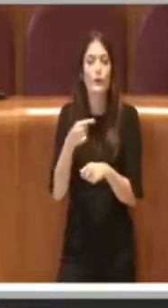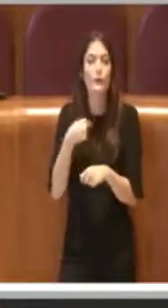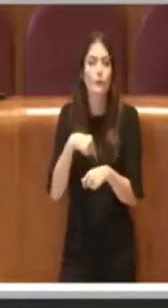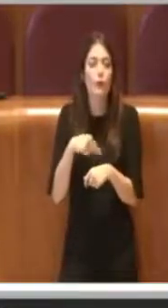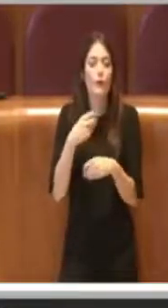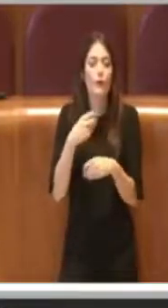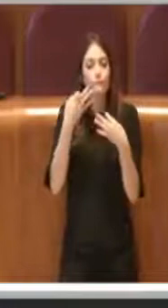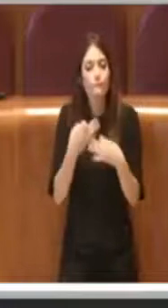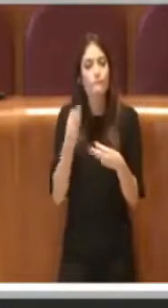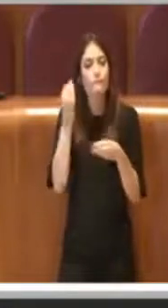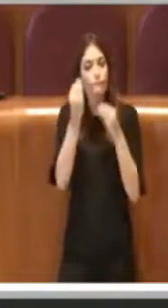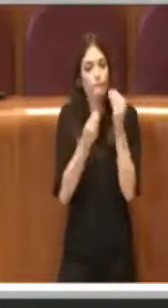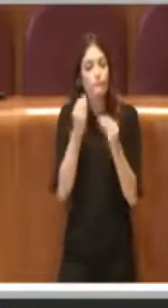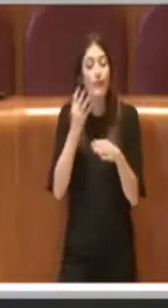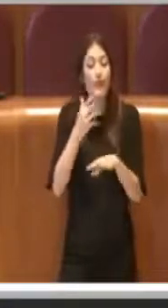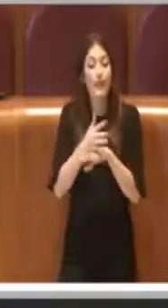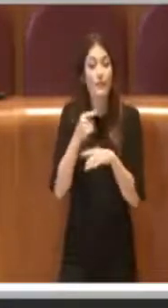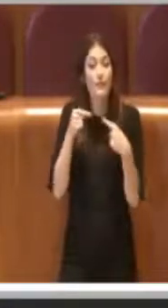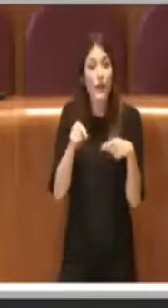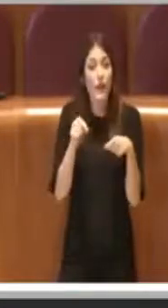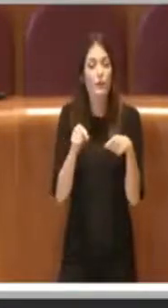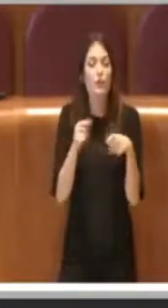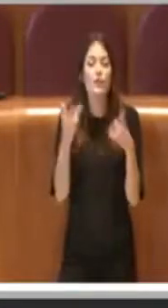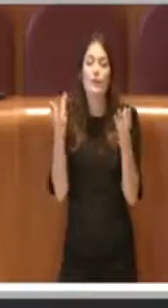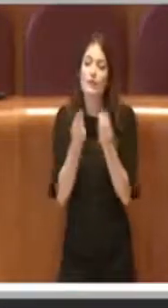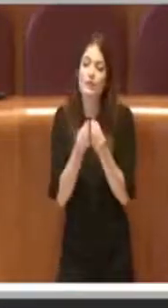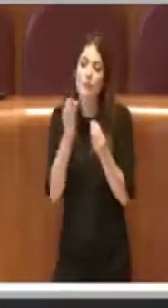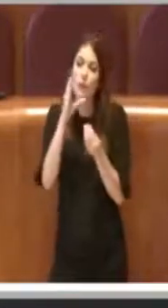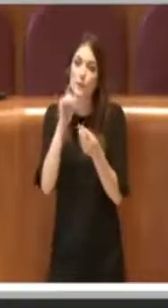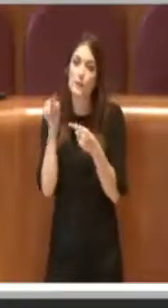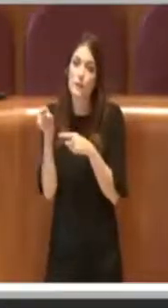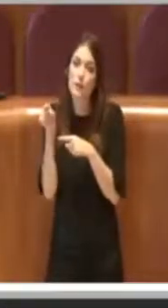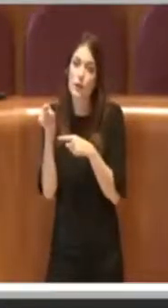intervento insieme all'osservatorio.